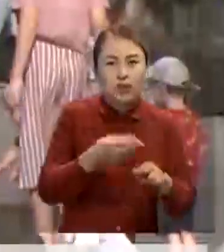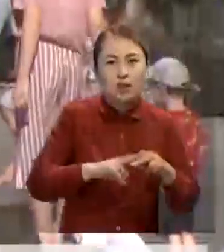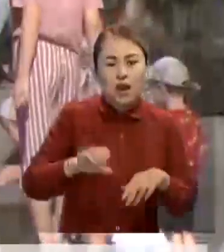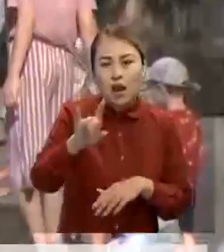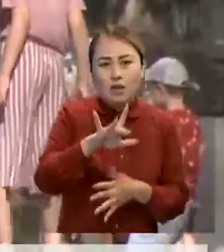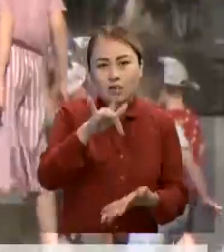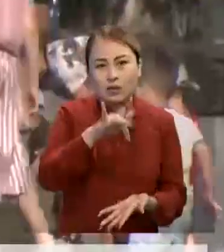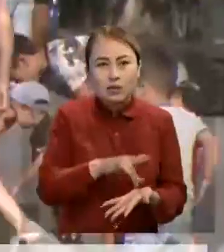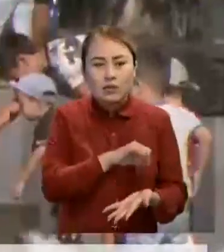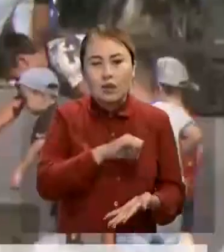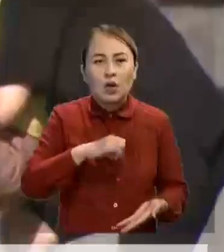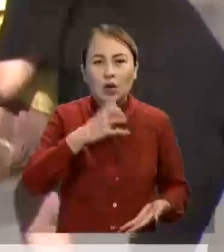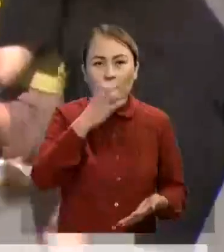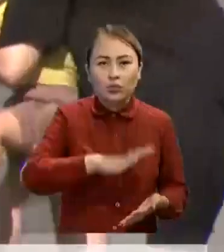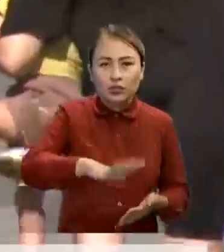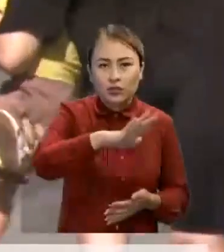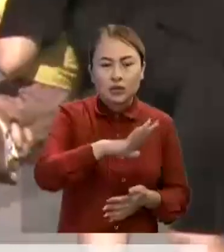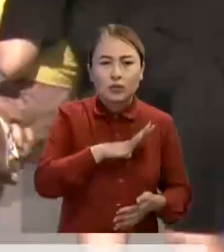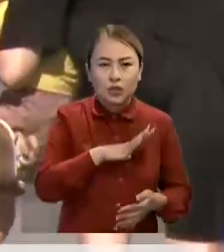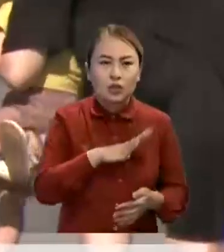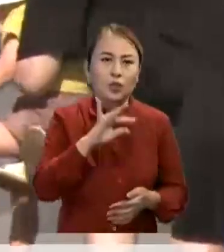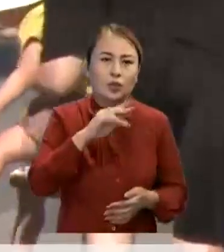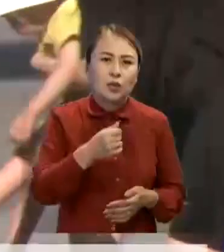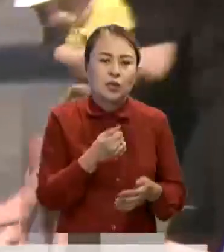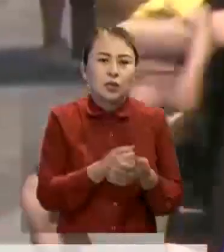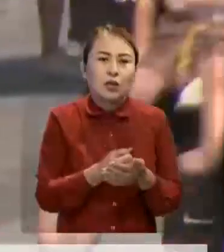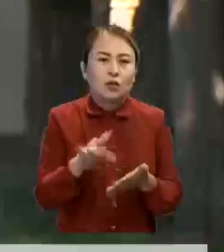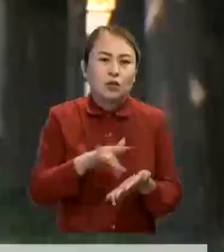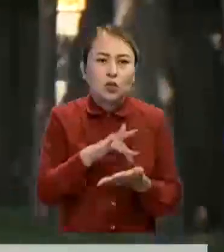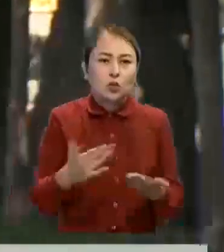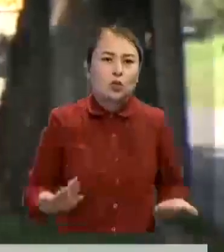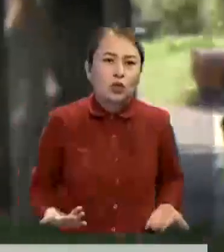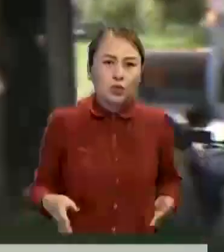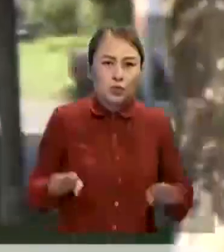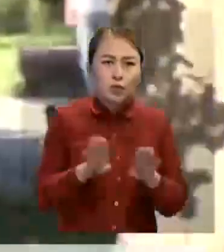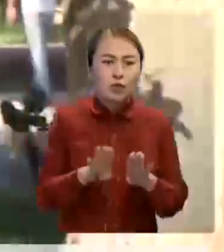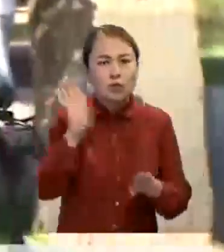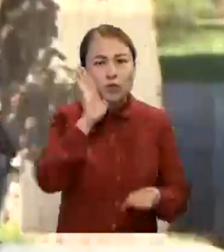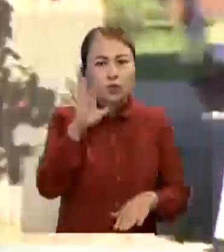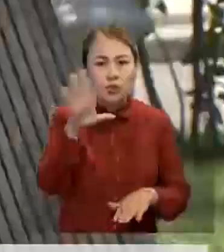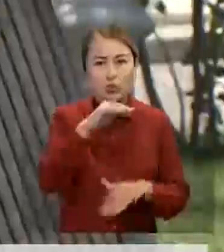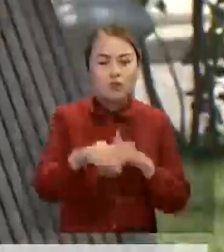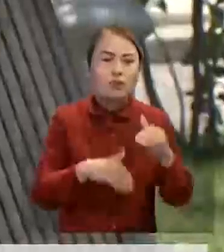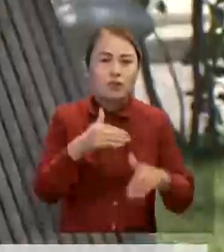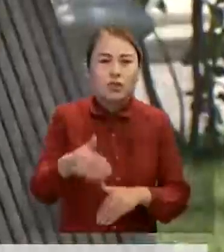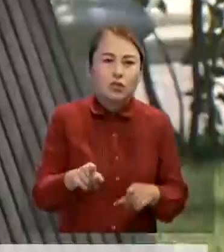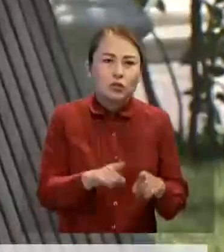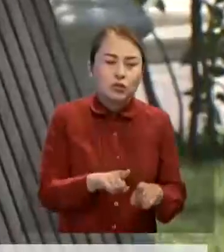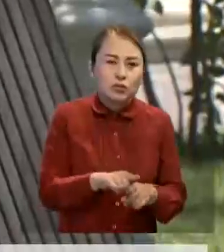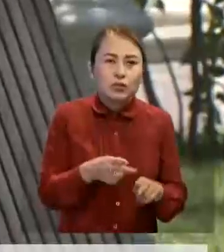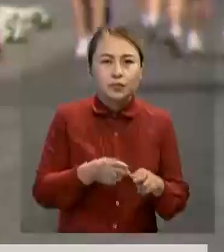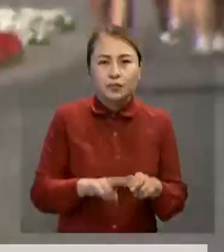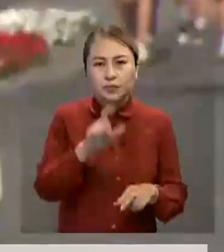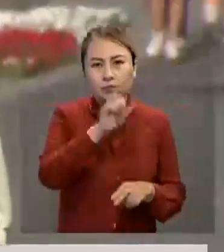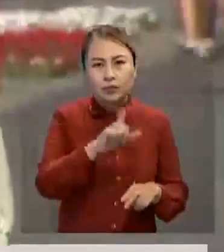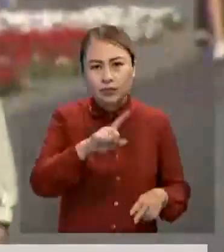азия елдер арқылы еліміздің батысы мен ғоңтүсті бөлігіне жетті. Шылденің шылыңгерінде қала тұрғындары су бұрқақтар мен көзіңіз бұларды заялайды. Шанғай түсі әлетінде